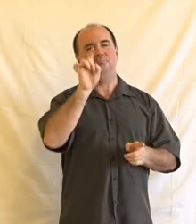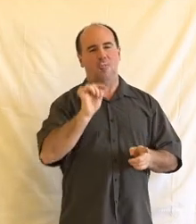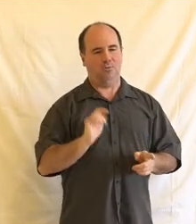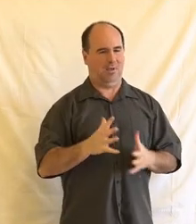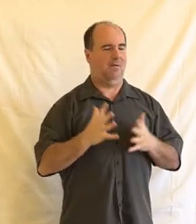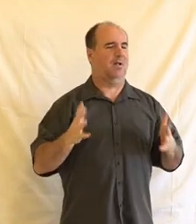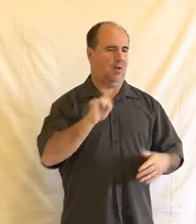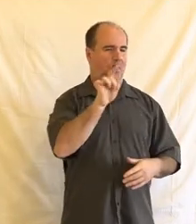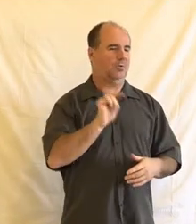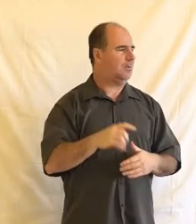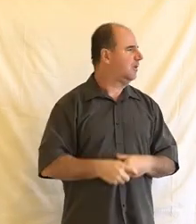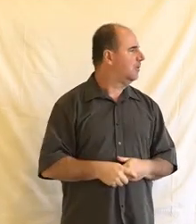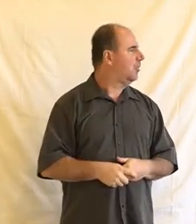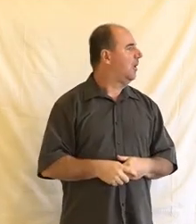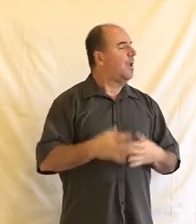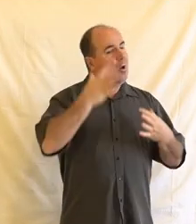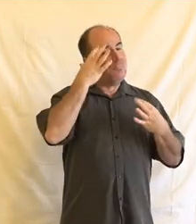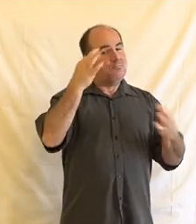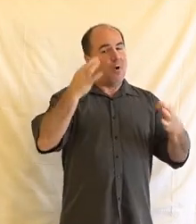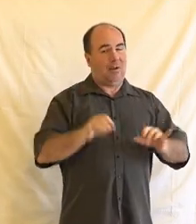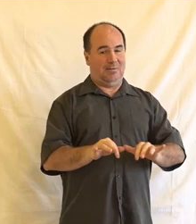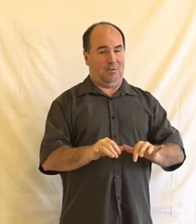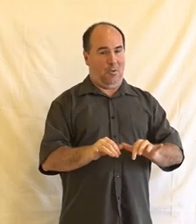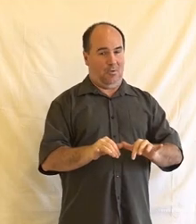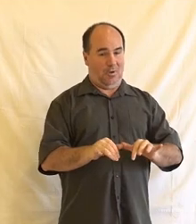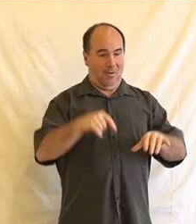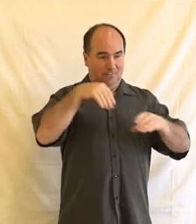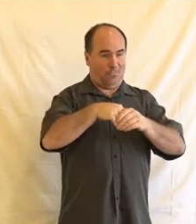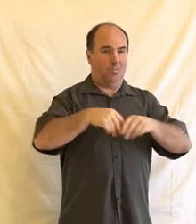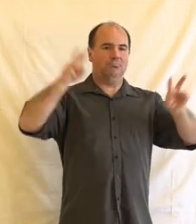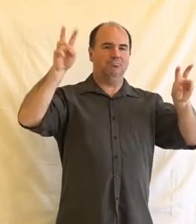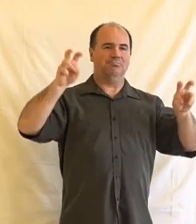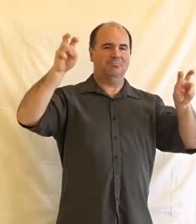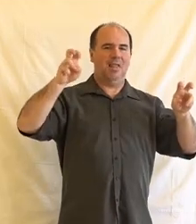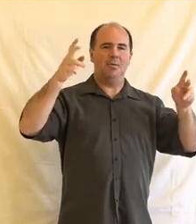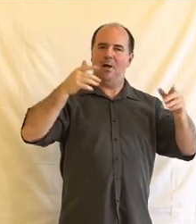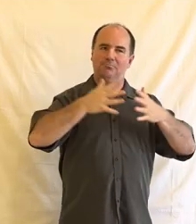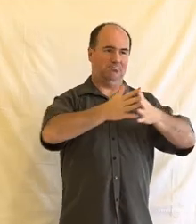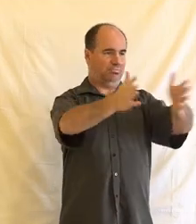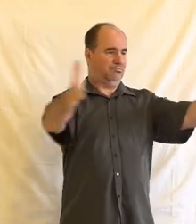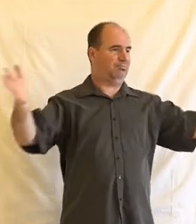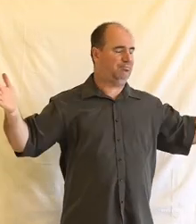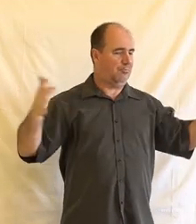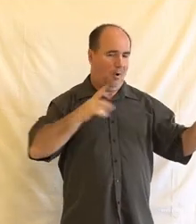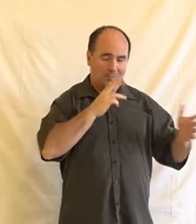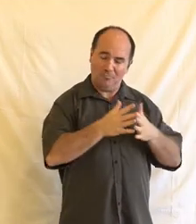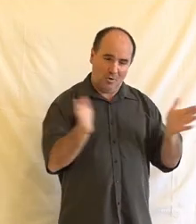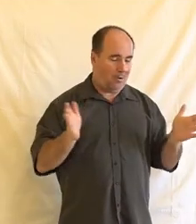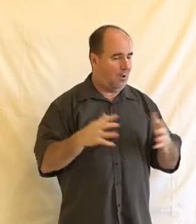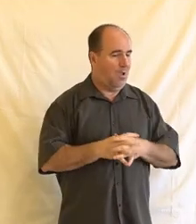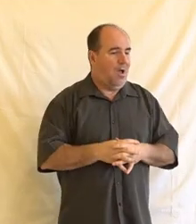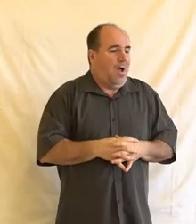technologií je v podstatě nekonečný, dá se tam dělat cokoliv, ale z pohledu lidskoprávního